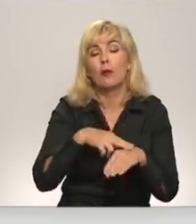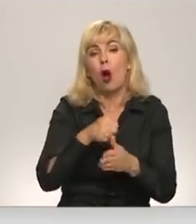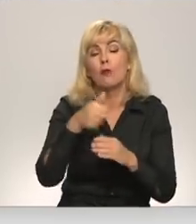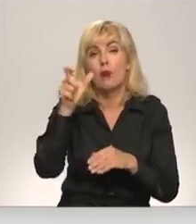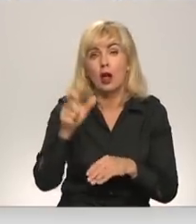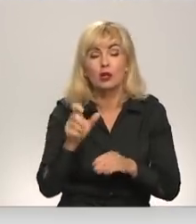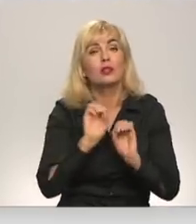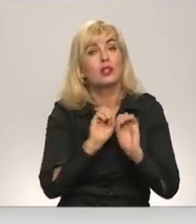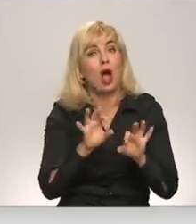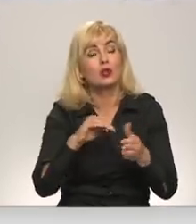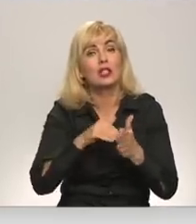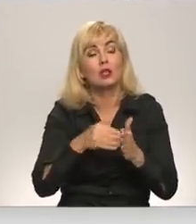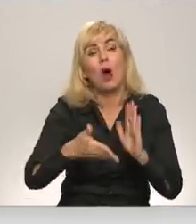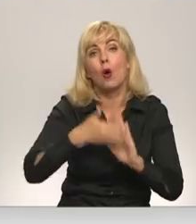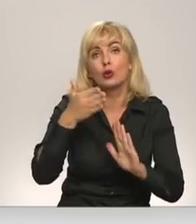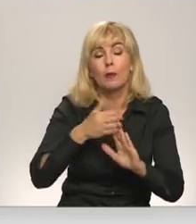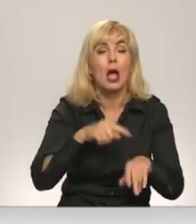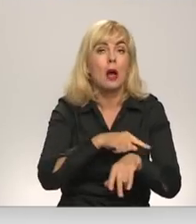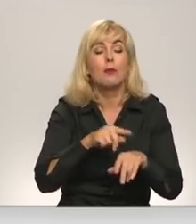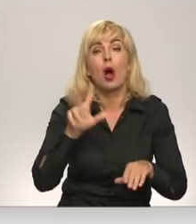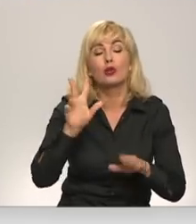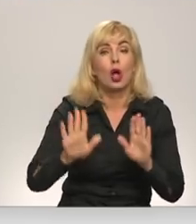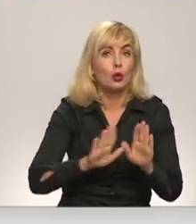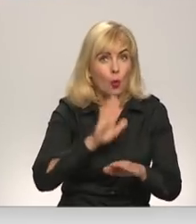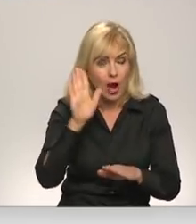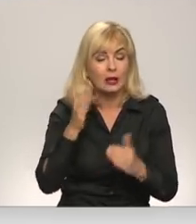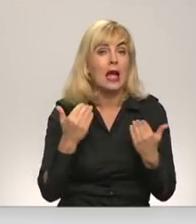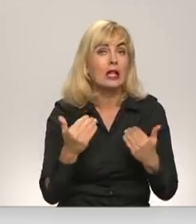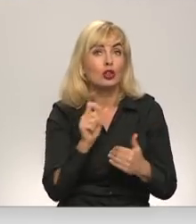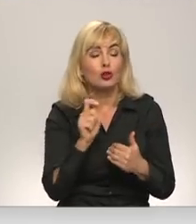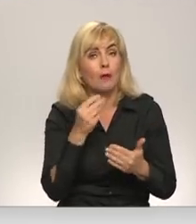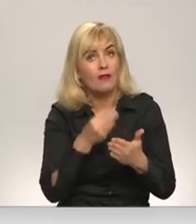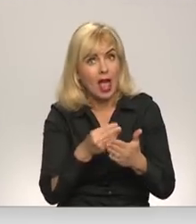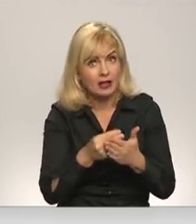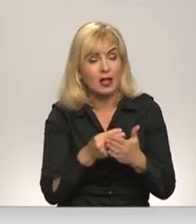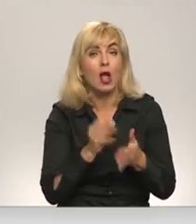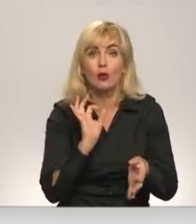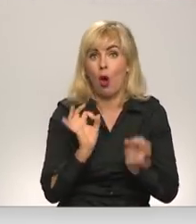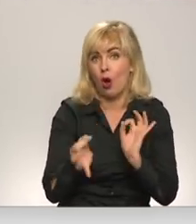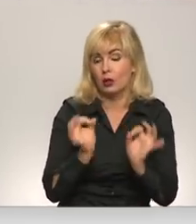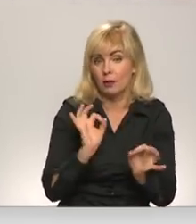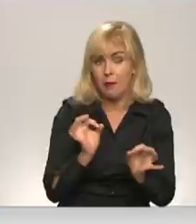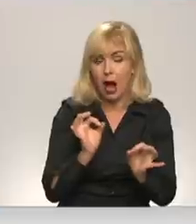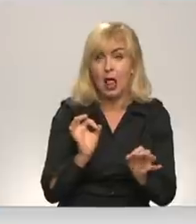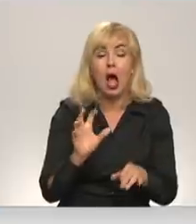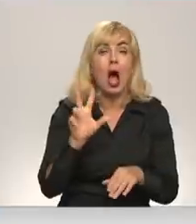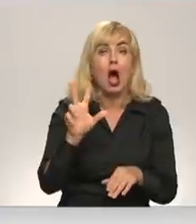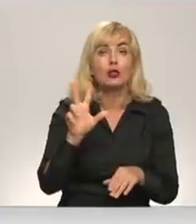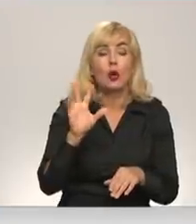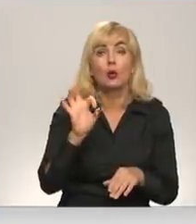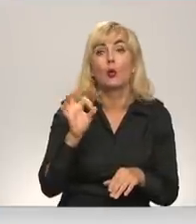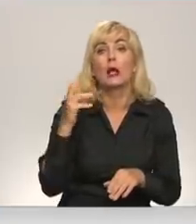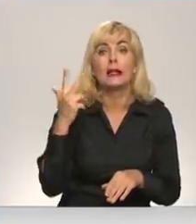pārstāvis norāda, ka situācija uzlabojusies ap pulkstens astoņiem no rīta un arī šobrīd vērtējumi kā stabila. No astoņos no trījās